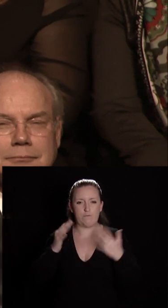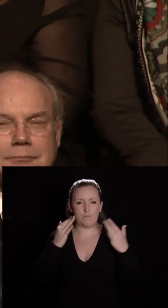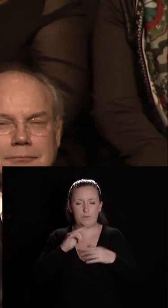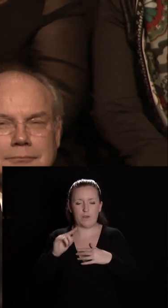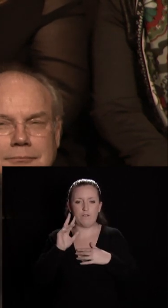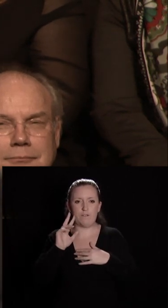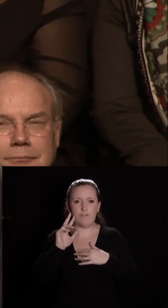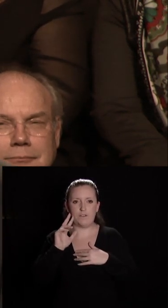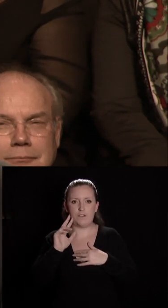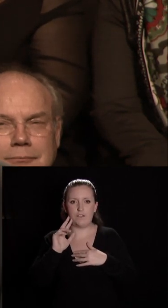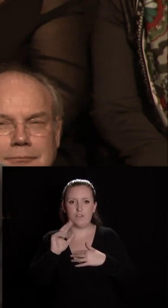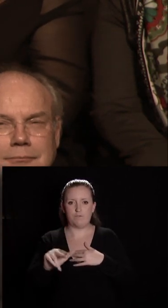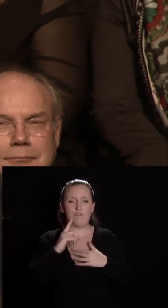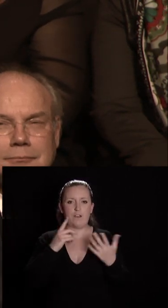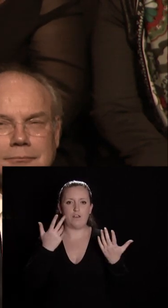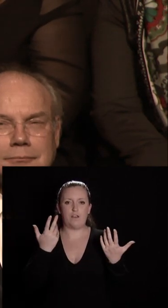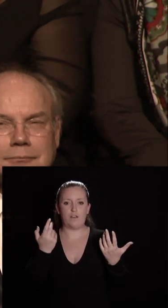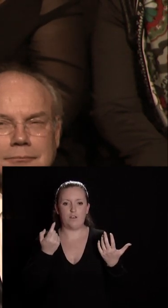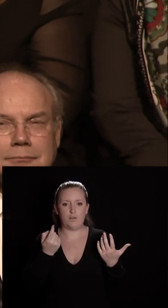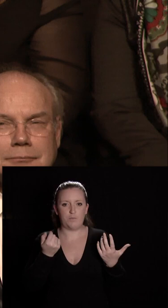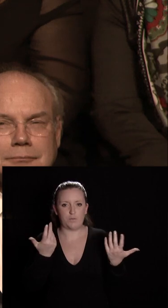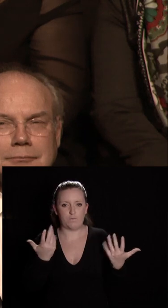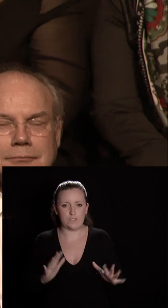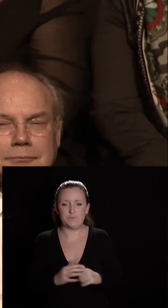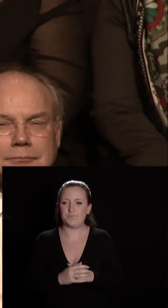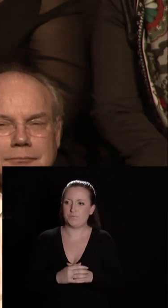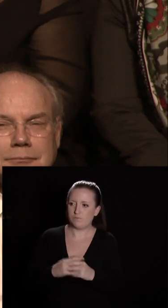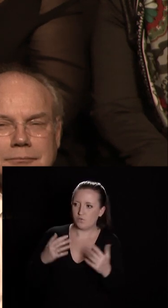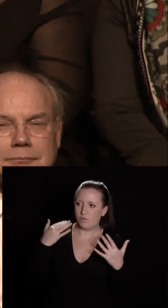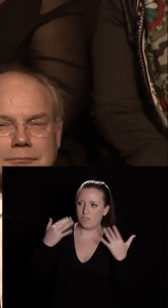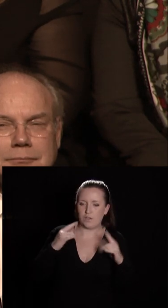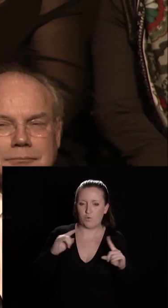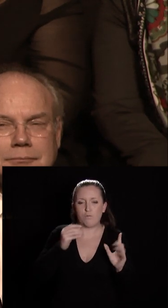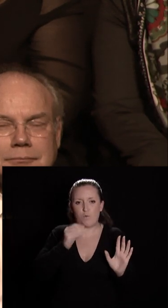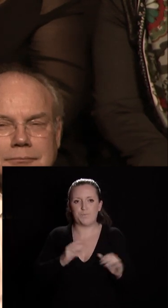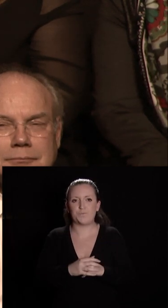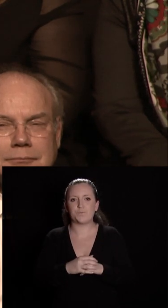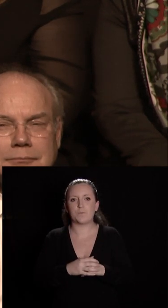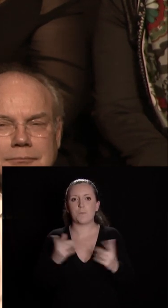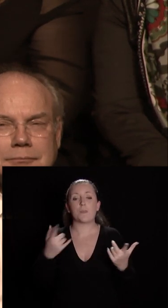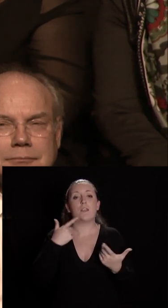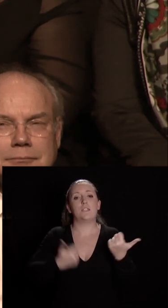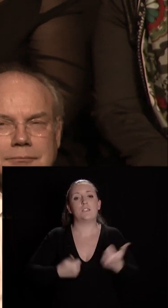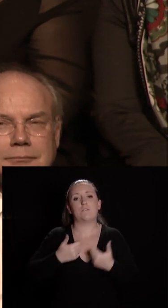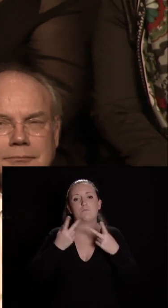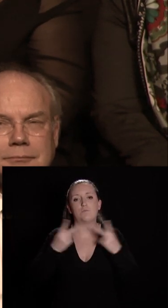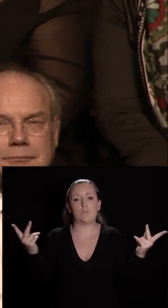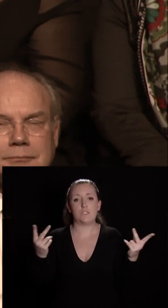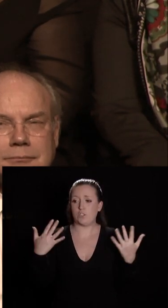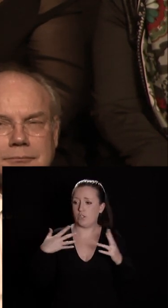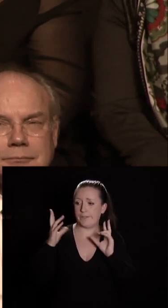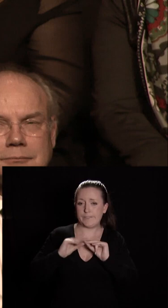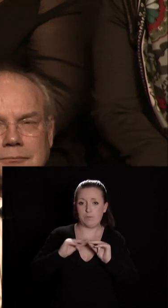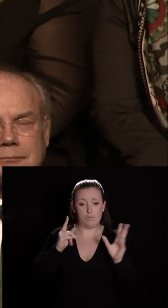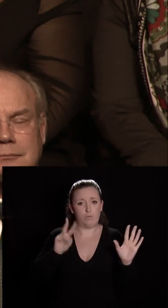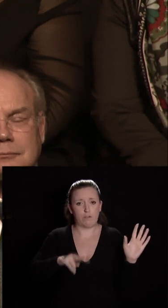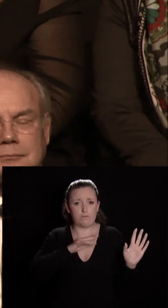je vois que vous n'êtes pas paniqué cela me convient le service public celui que je vous décris depuis quelques minutes j'en suis